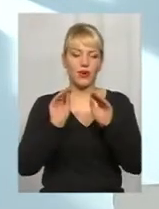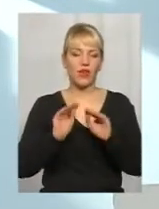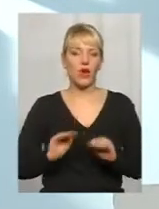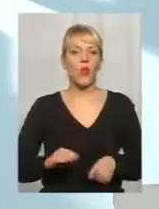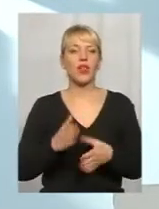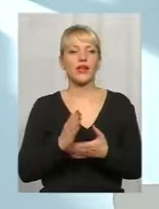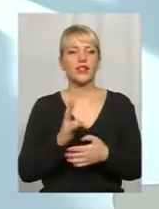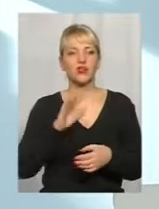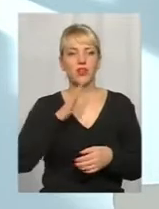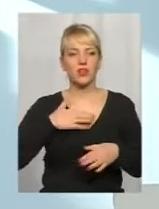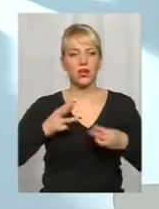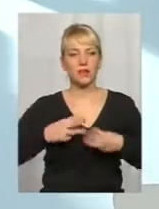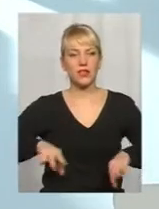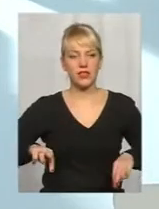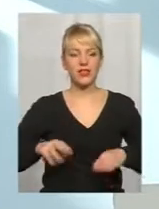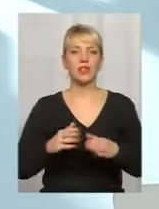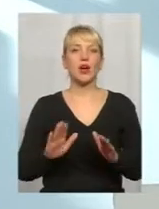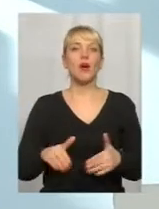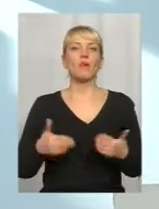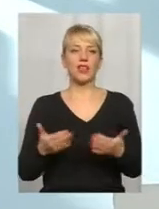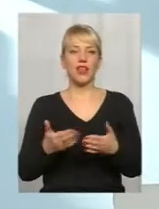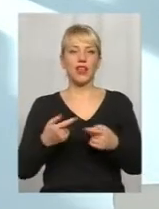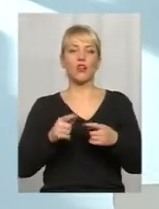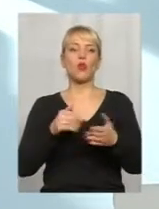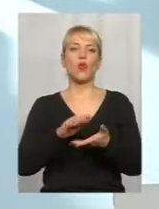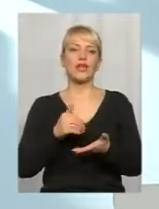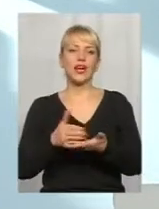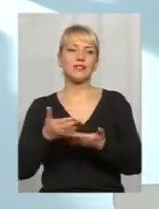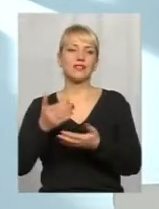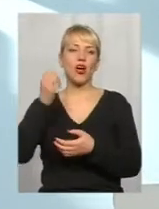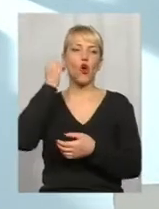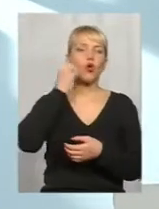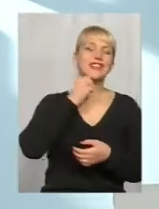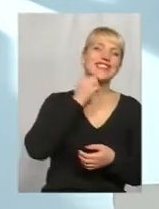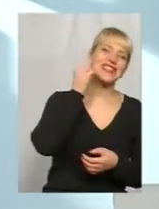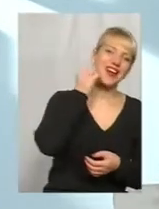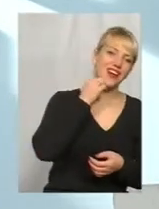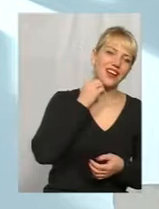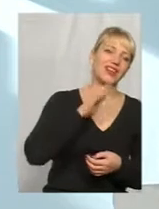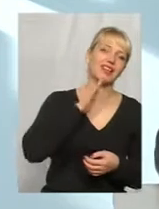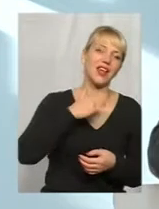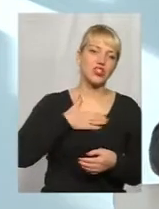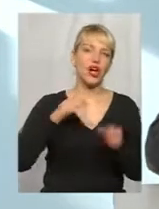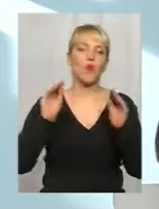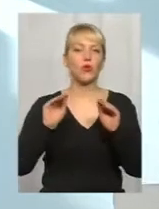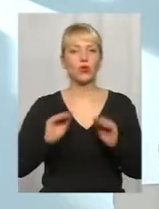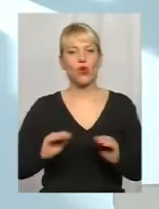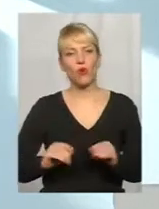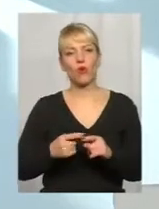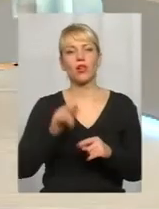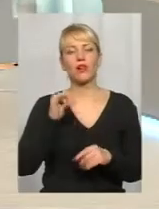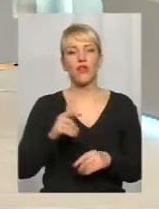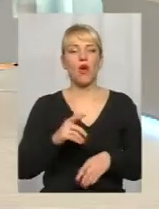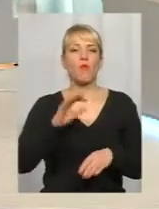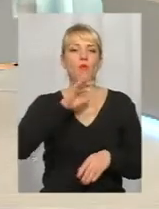сейчас предлагає відказуватися від всіх старих номенклатурних наших протоколів в пользу современних